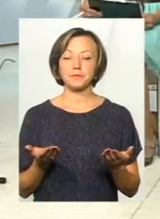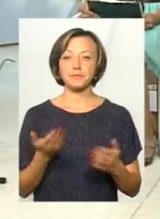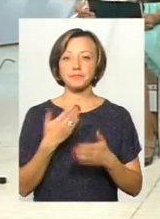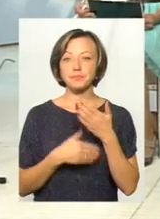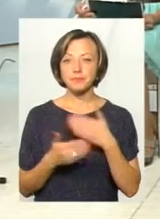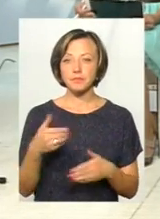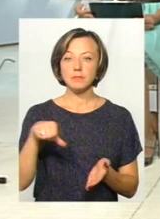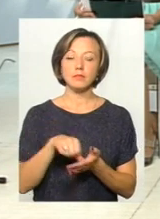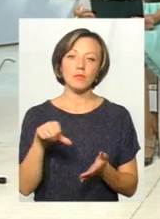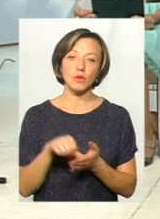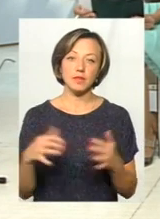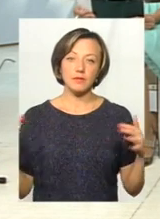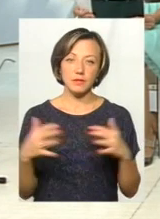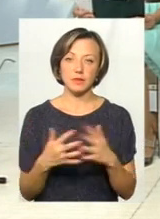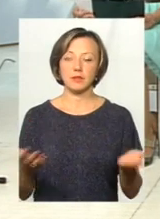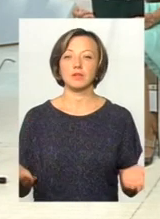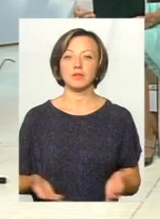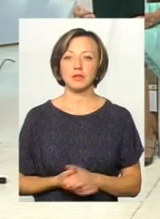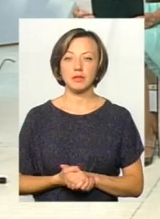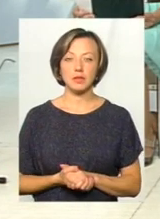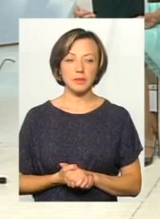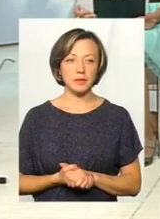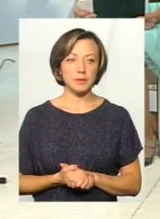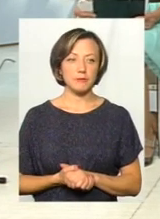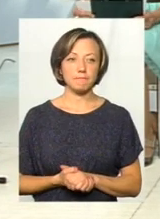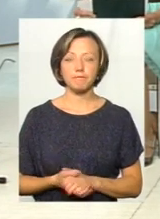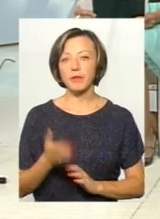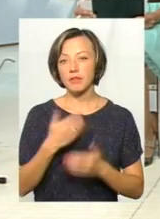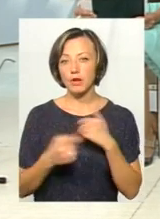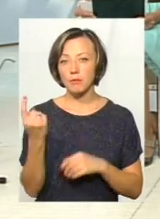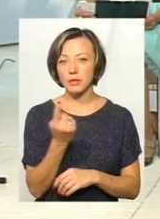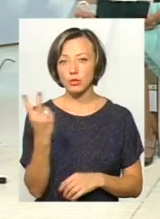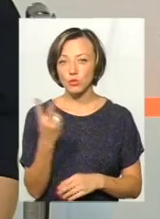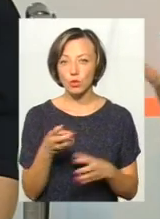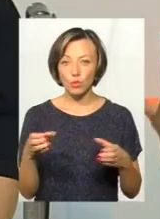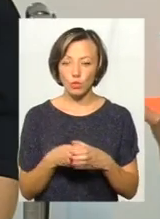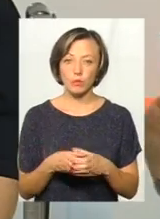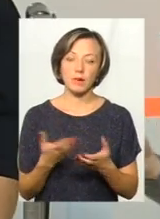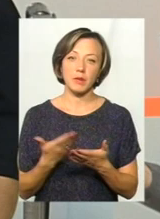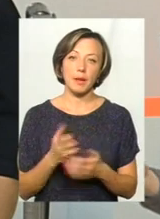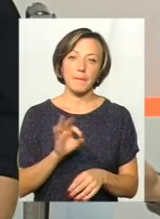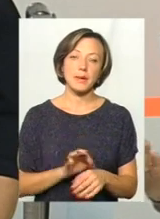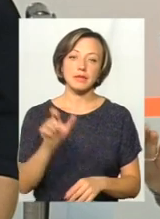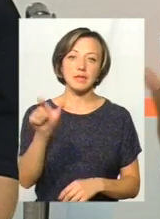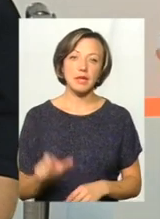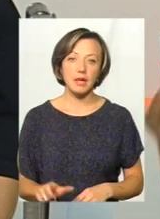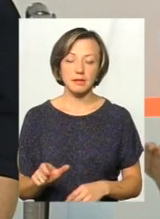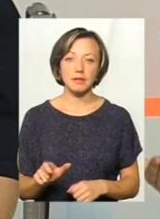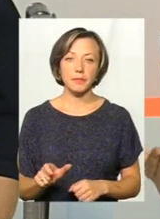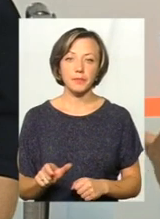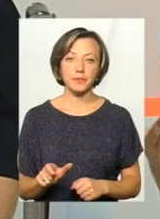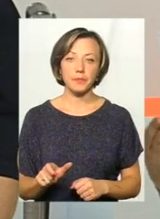інваліди, учасники бойових дій, інваліди першої і другої групи, наприклад, пацієнт, якщо